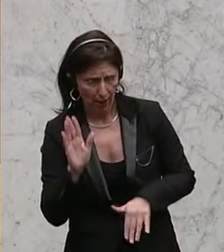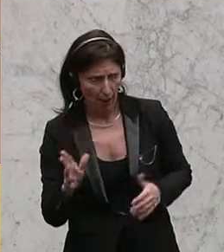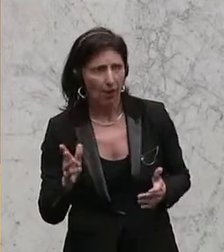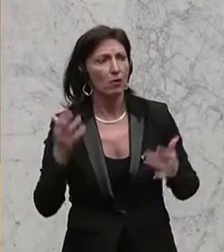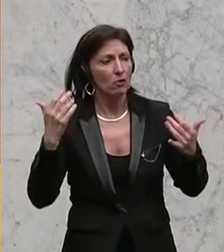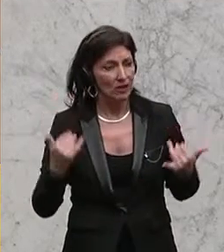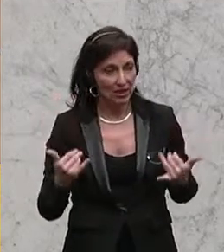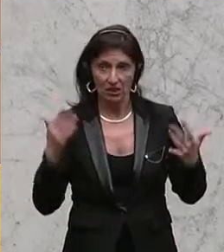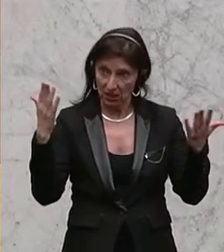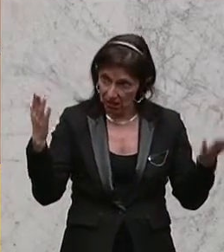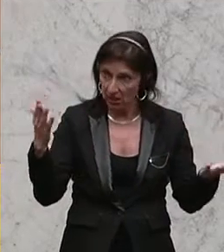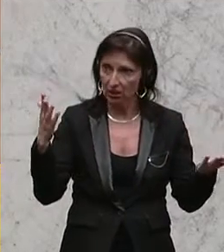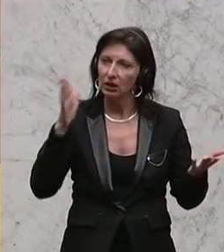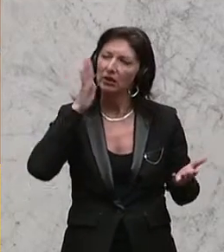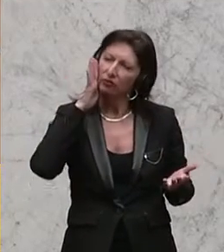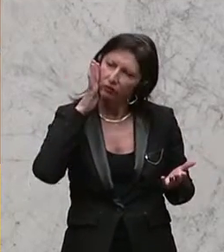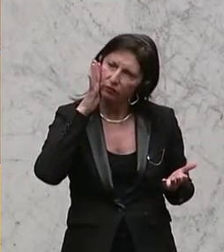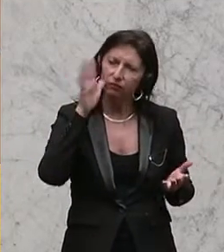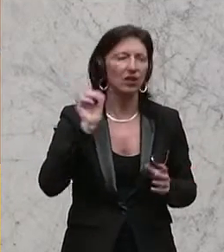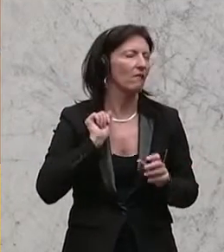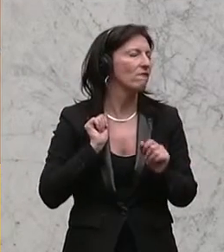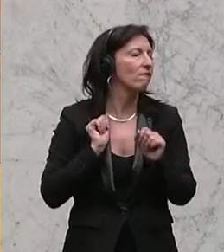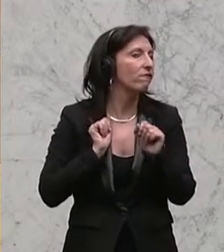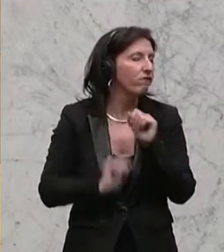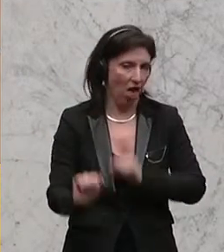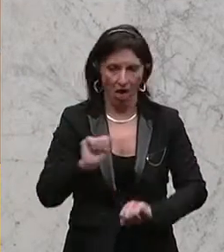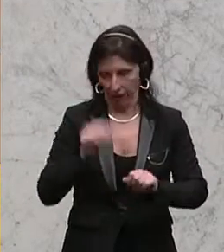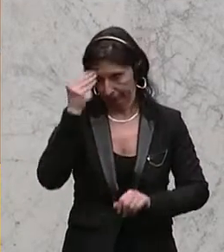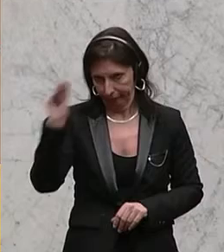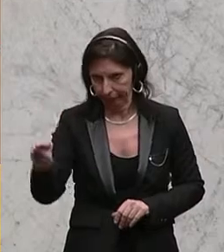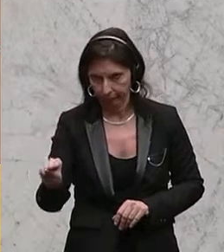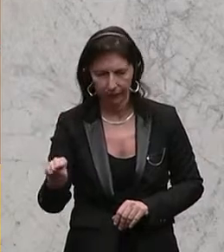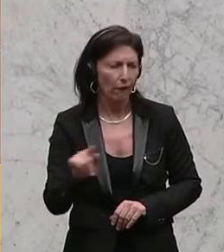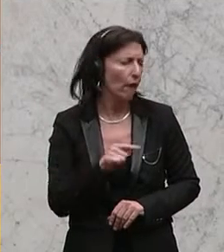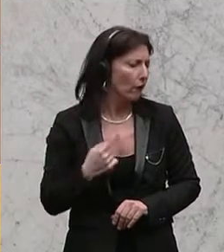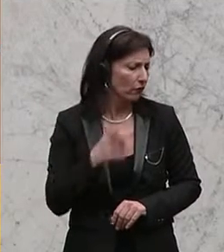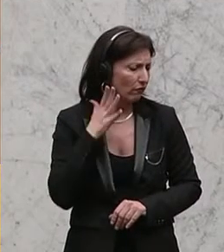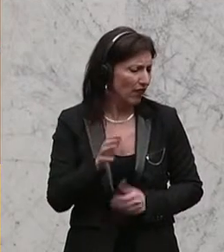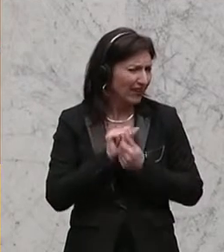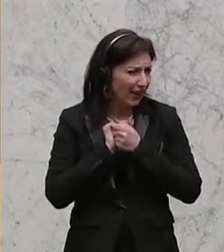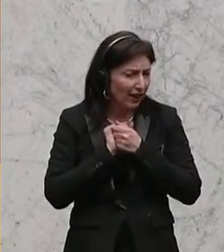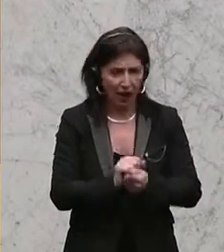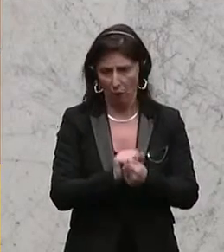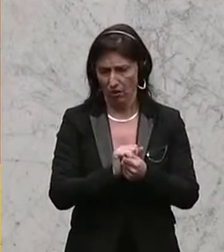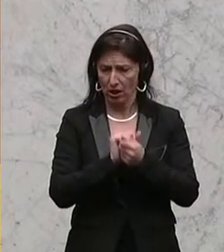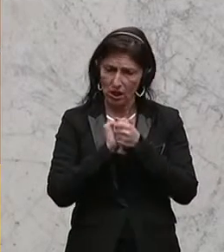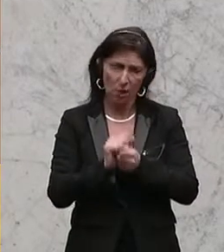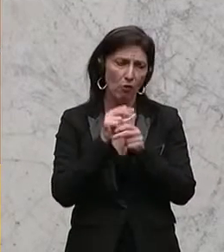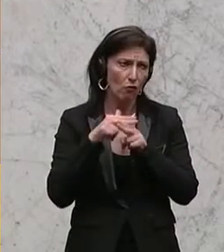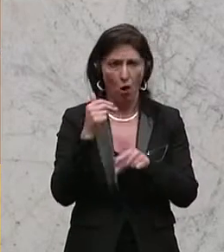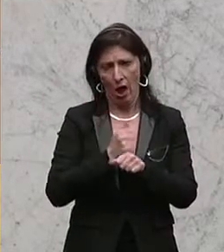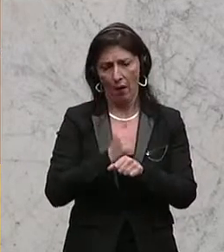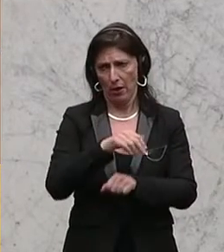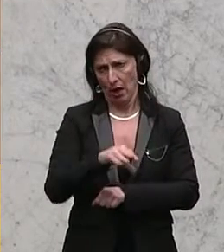mit auf dieser Reise, wir werden uns vehement wehren. Und wir werden uns dafür einsetzen, uns für unsere Arbeitnehmerinnen und Arbeitnehmer, nämlich einen